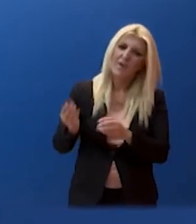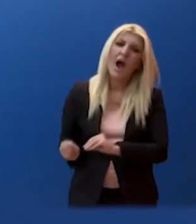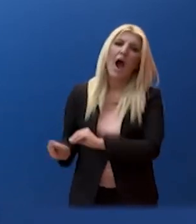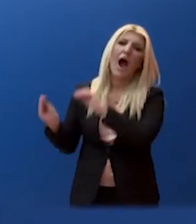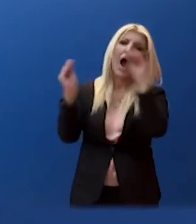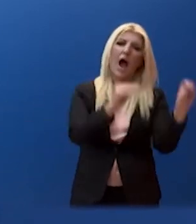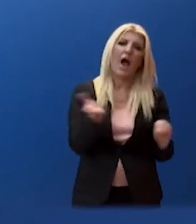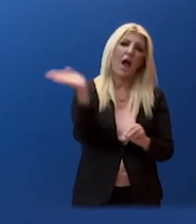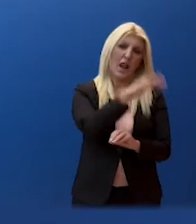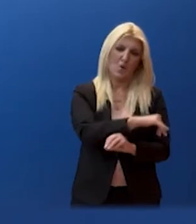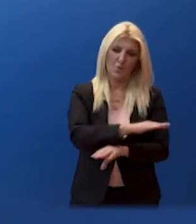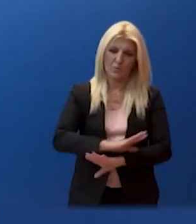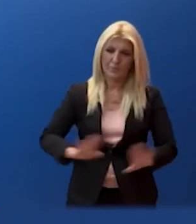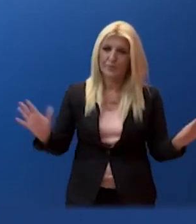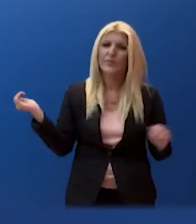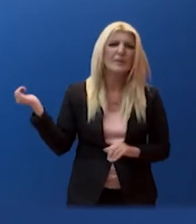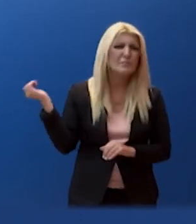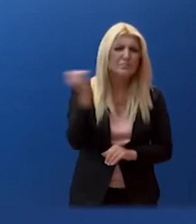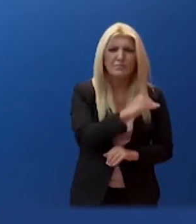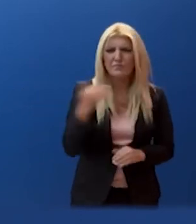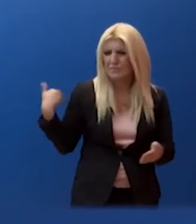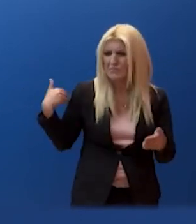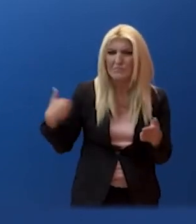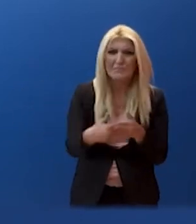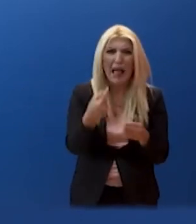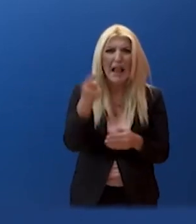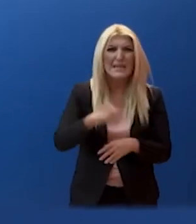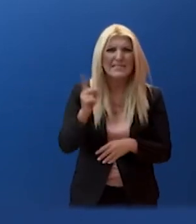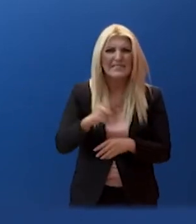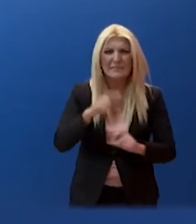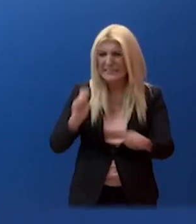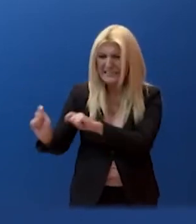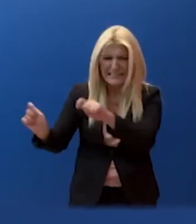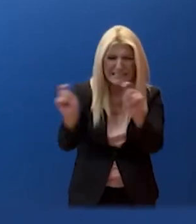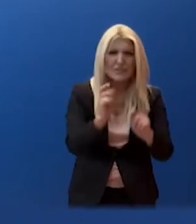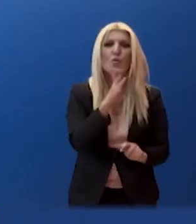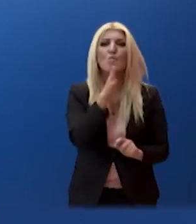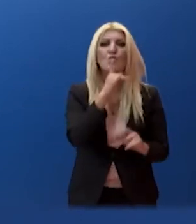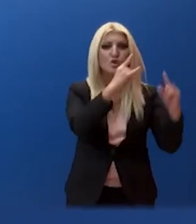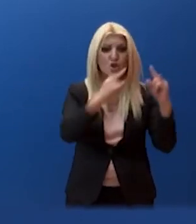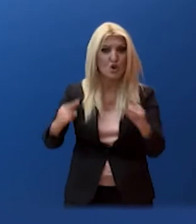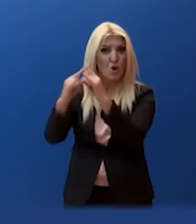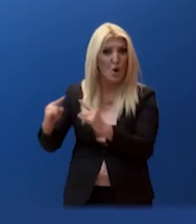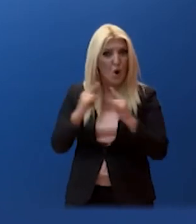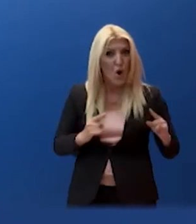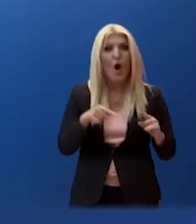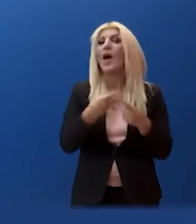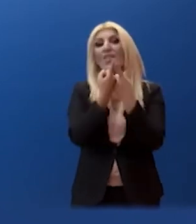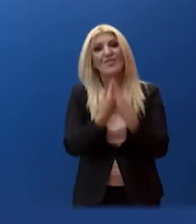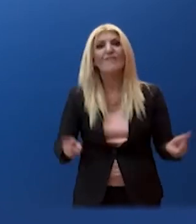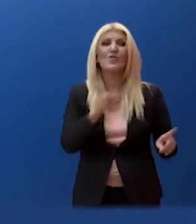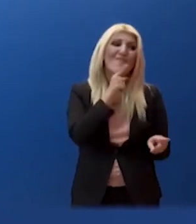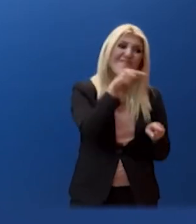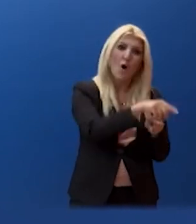Και μέσα σε λίγες μέρες οργανώθηκε ένα νέο προσωρινό κέντρο υποδοχής σε ένα διαφορετικό χώρο με συνθήκες πολύ καλύτερες